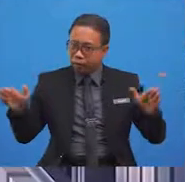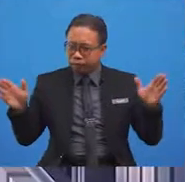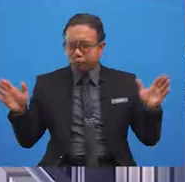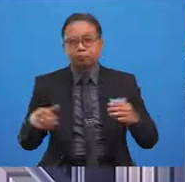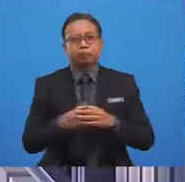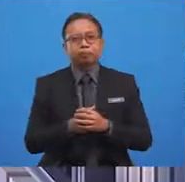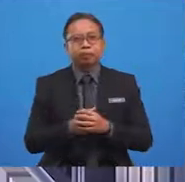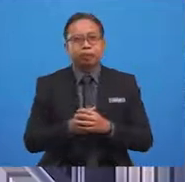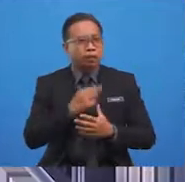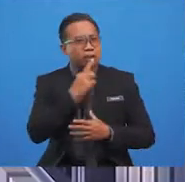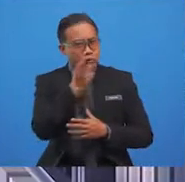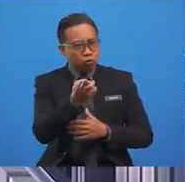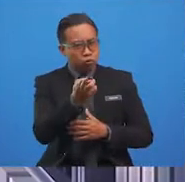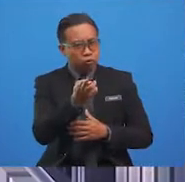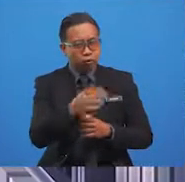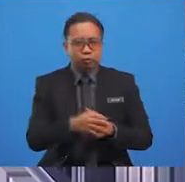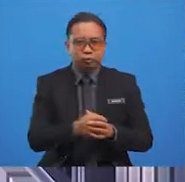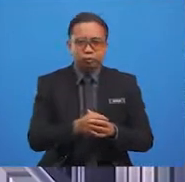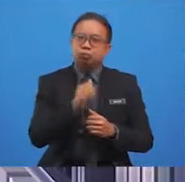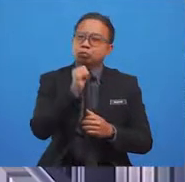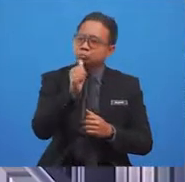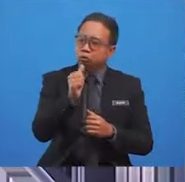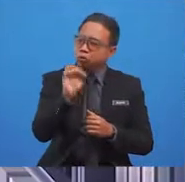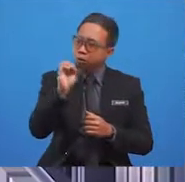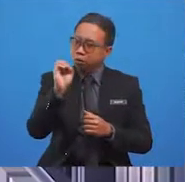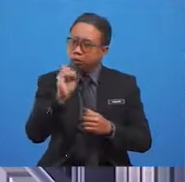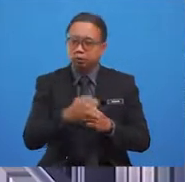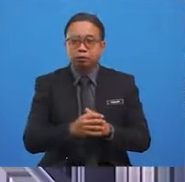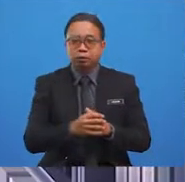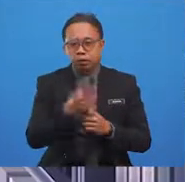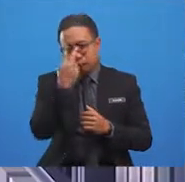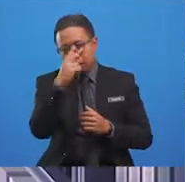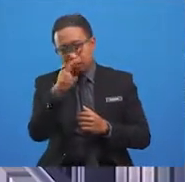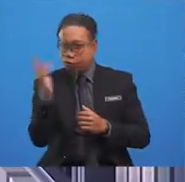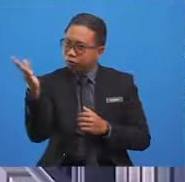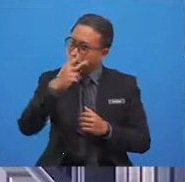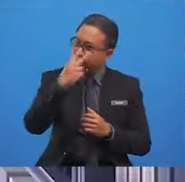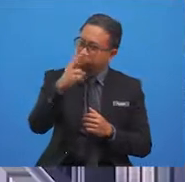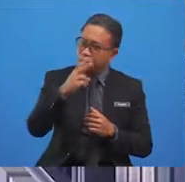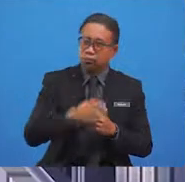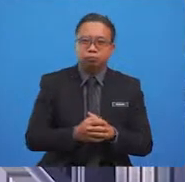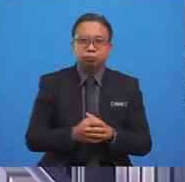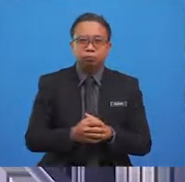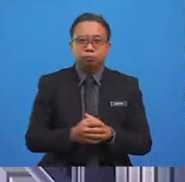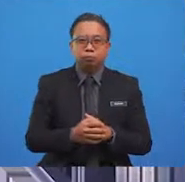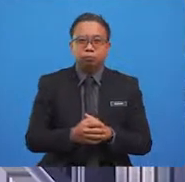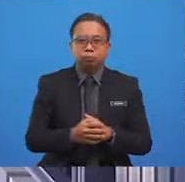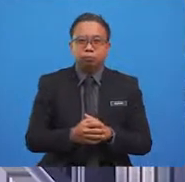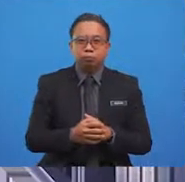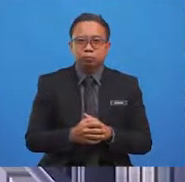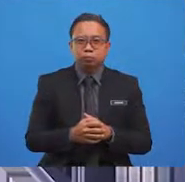Are you sure? I am sure it is nothing Yolo. Let's check it out. I am sure it is nothing dangerous.